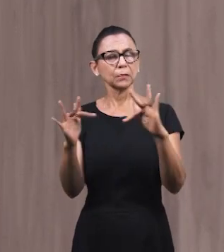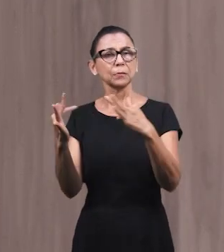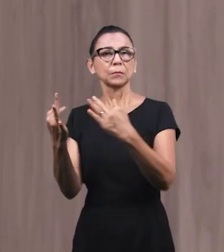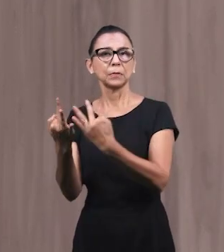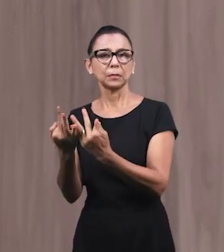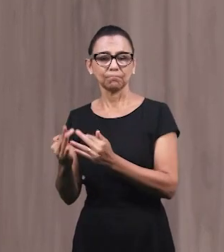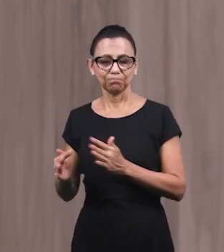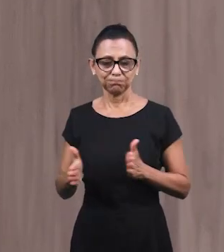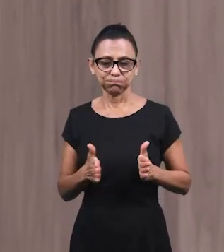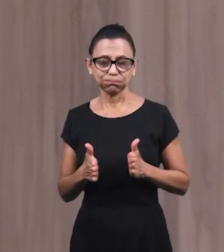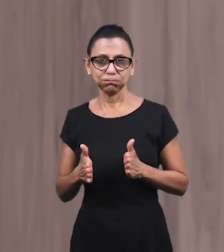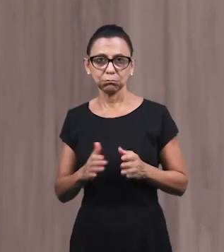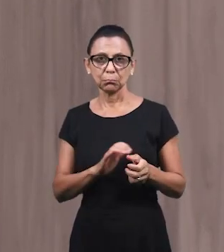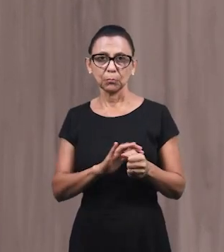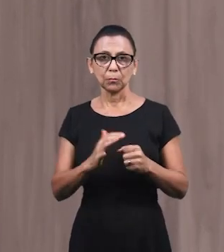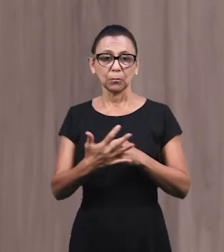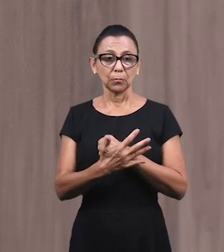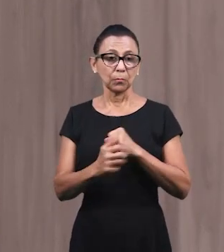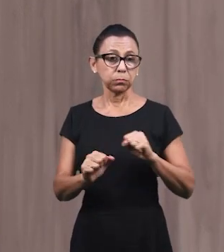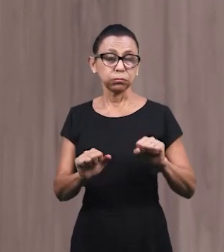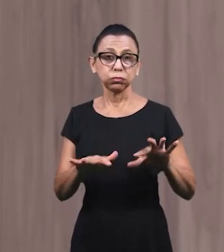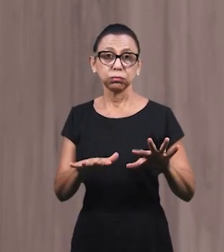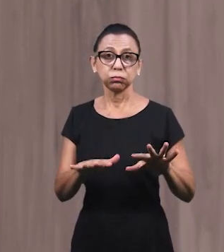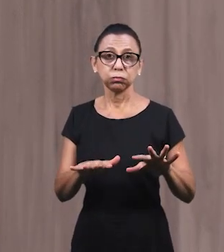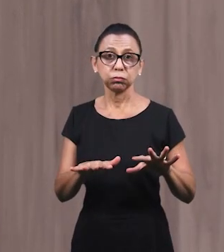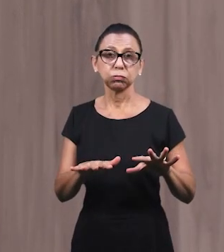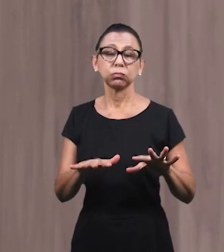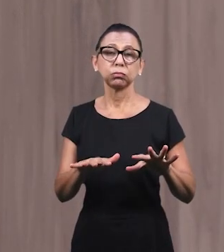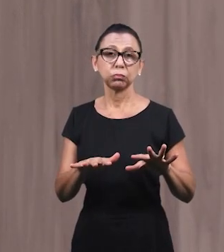В этот период Пандемии